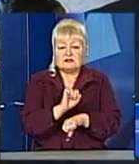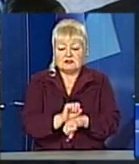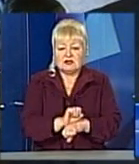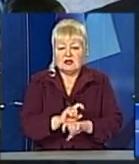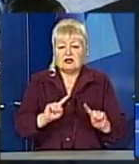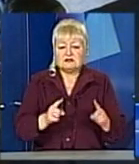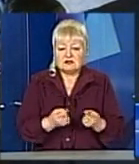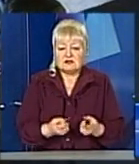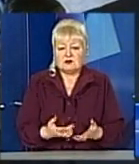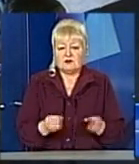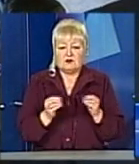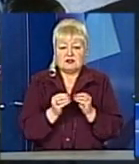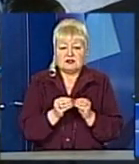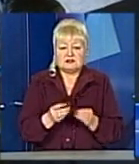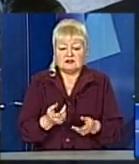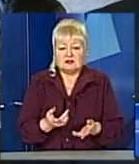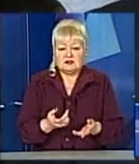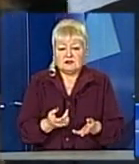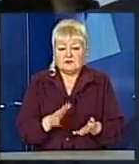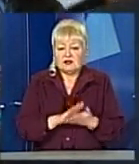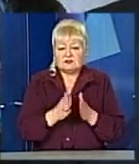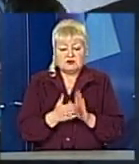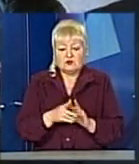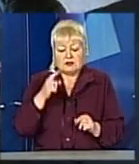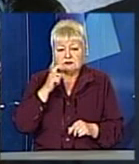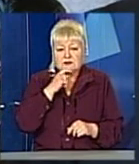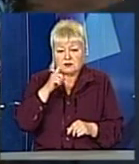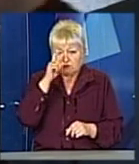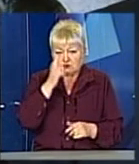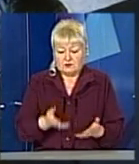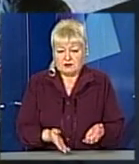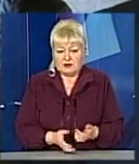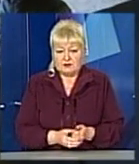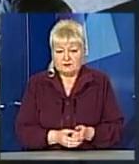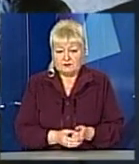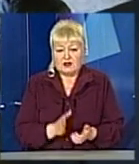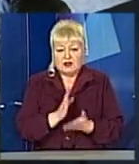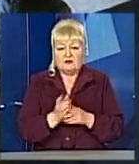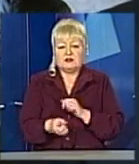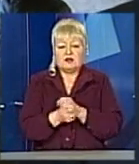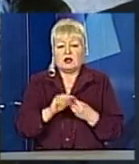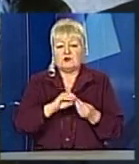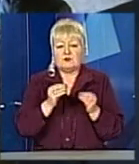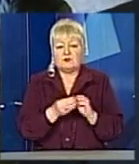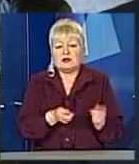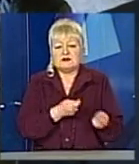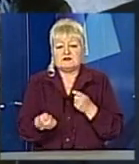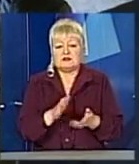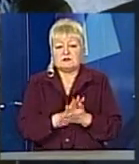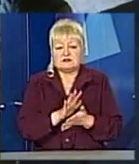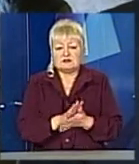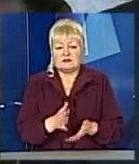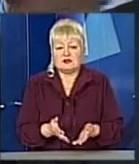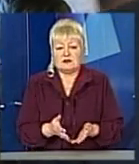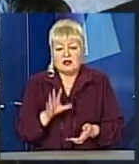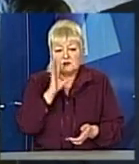майданчиках, десь їх вернули. Тобто ситуація знову стоїть незрозуміло. Тому виникають проблеми з вивезенням сміття. справляємося з цією